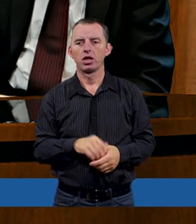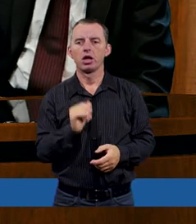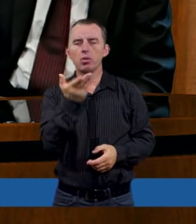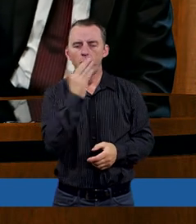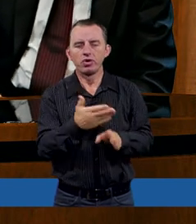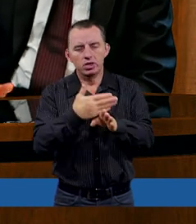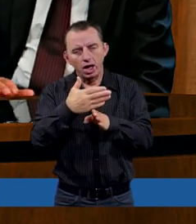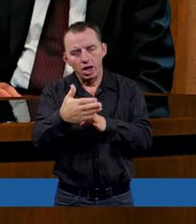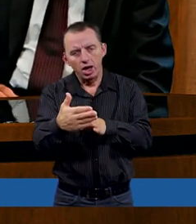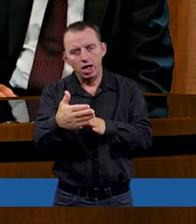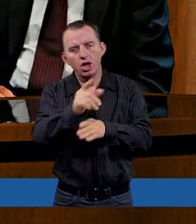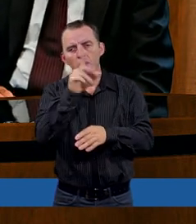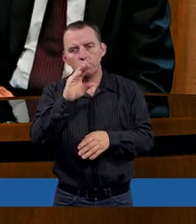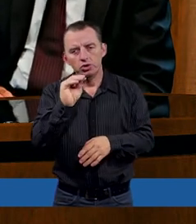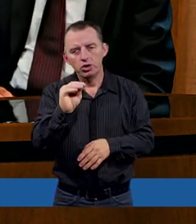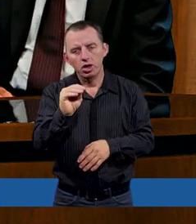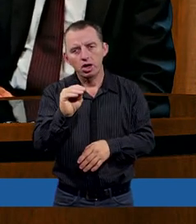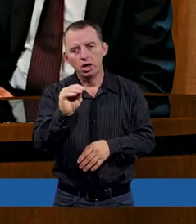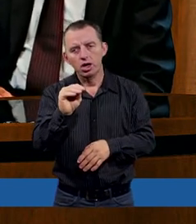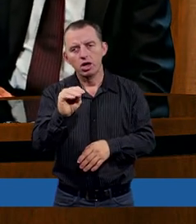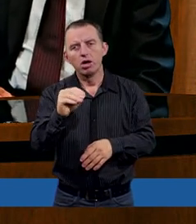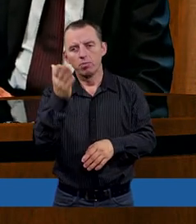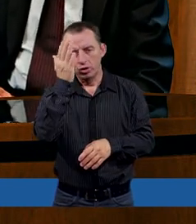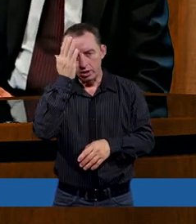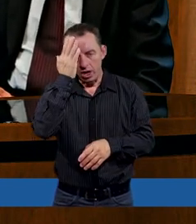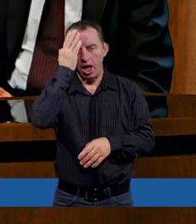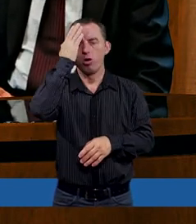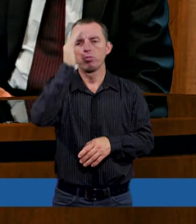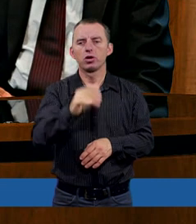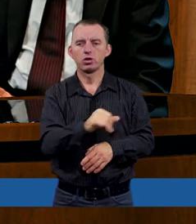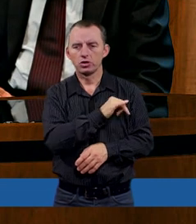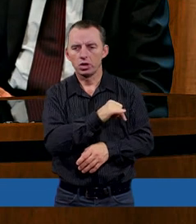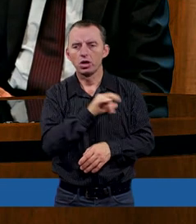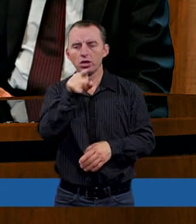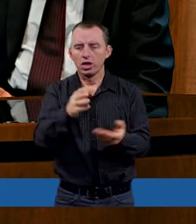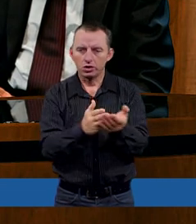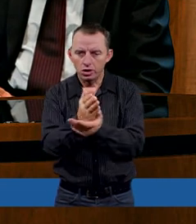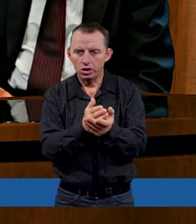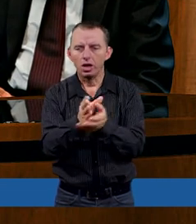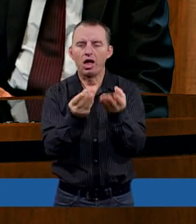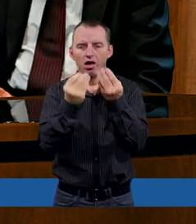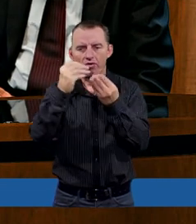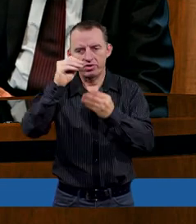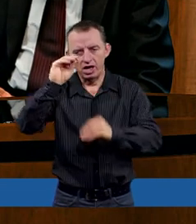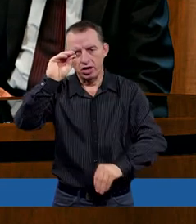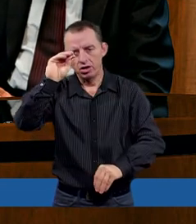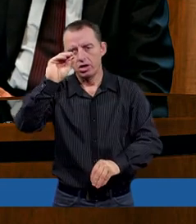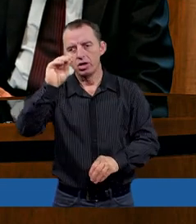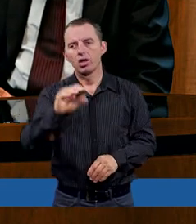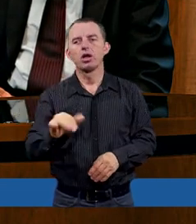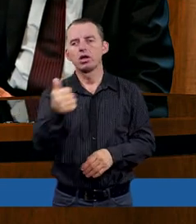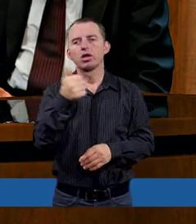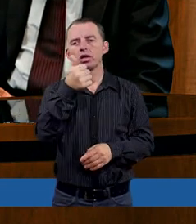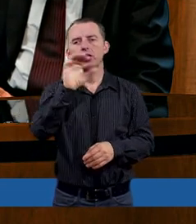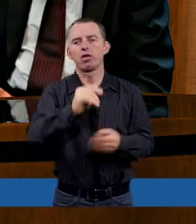mówi dalej, że poznałbyś, że ty zasługujesz na więcej. Twoje winy są